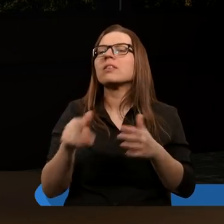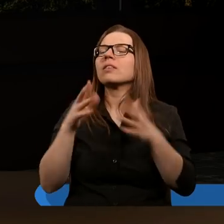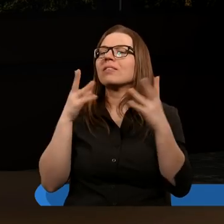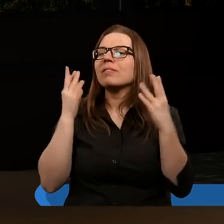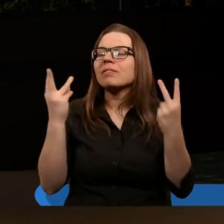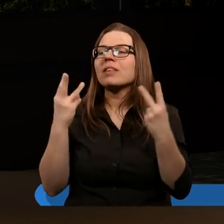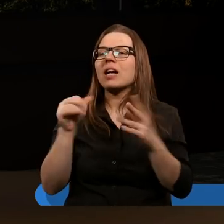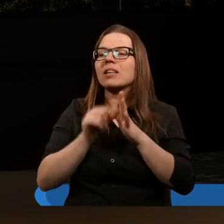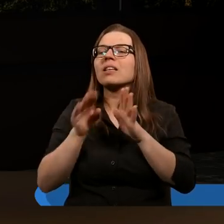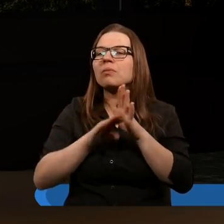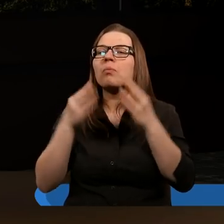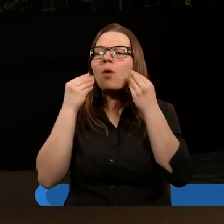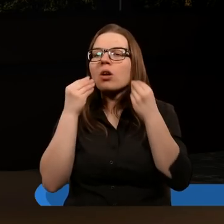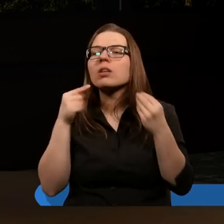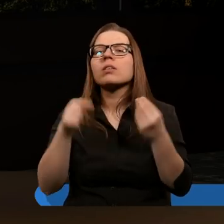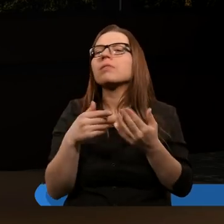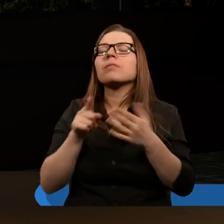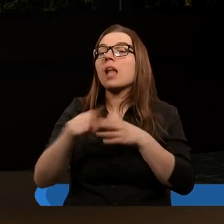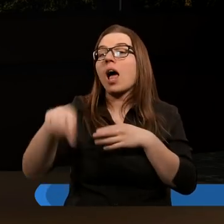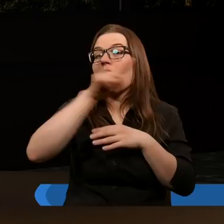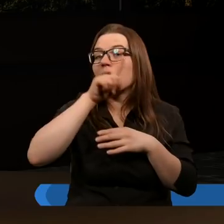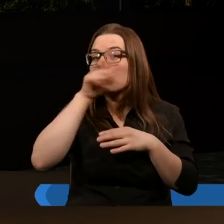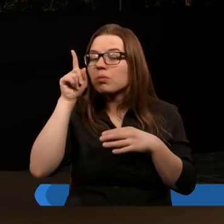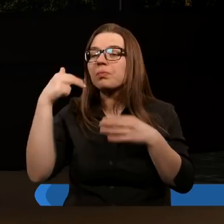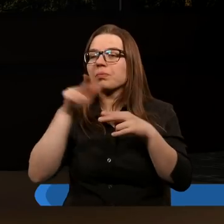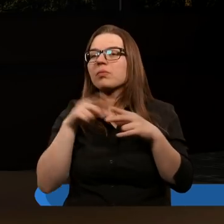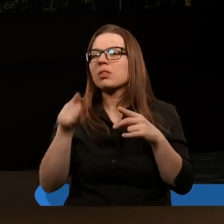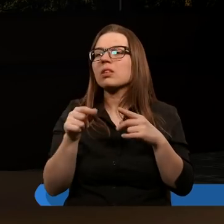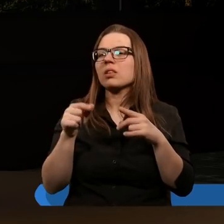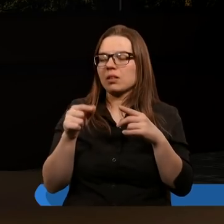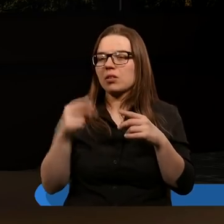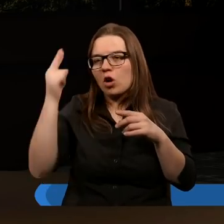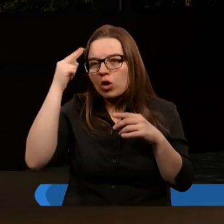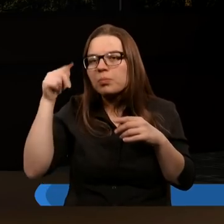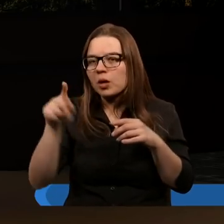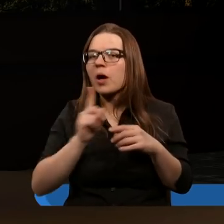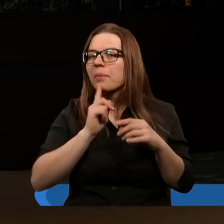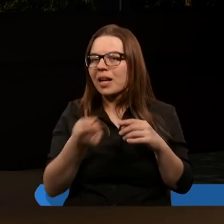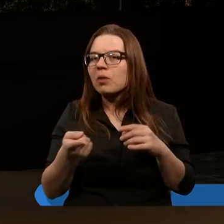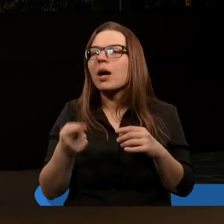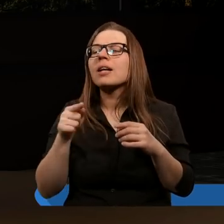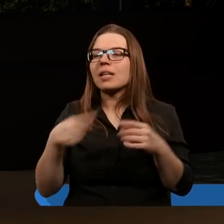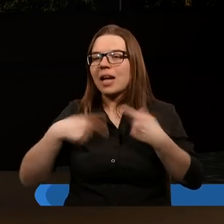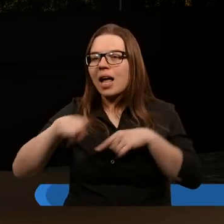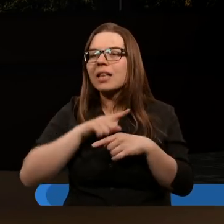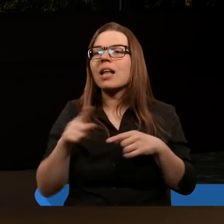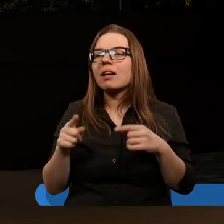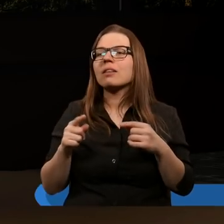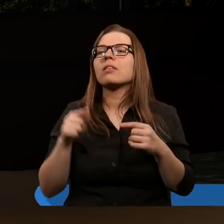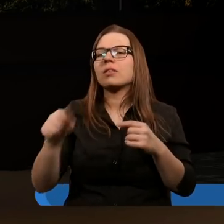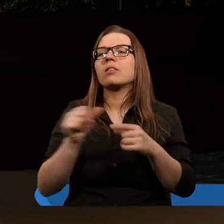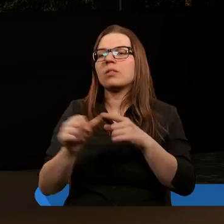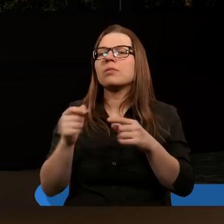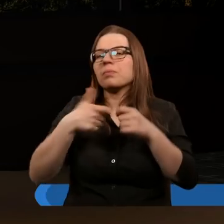Niezwykle takie pocieszające jest nie tylko dla tych ludzi, którzy też żyli w tamtych czasach i rozumieli to przesłanie, ale nawet dla nas. To był